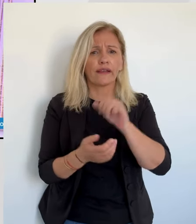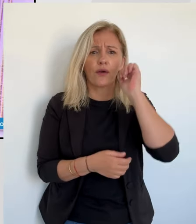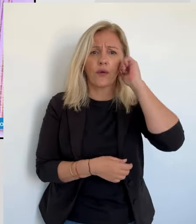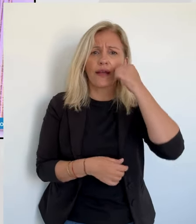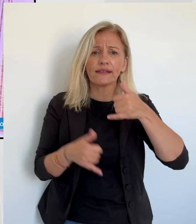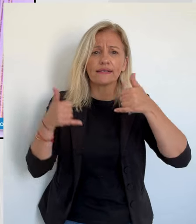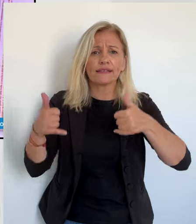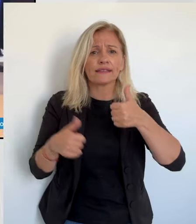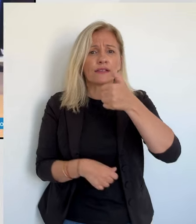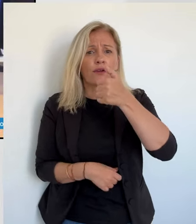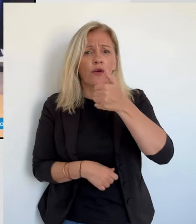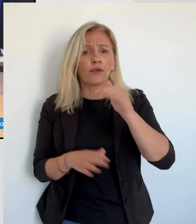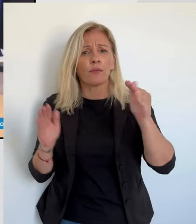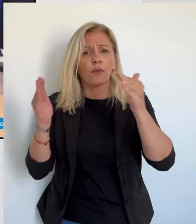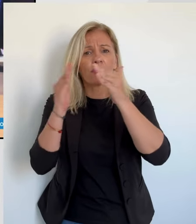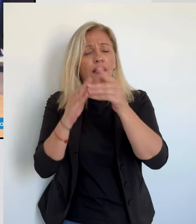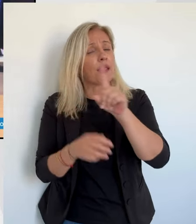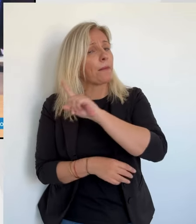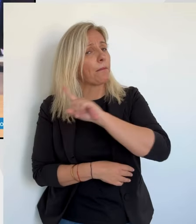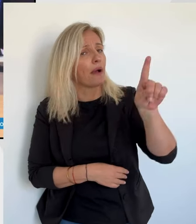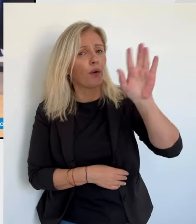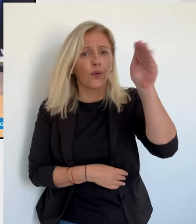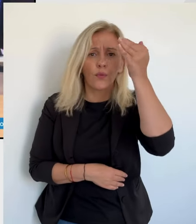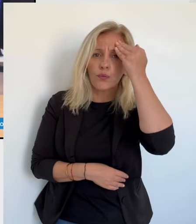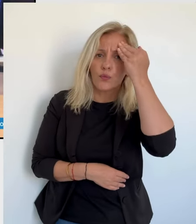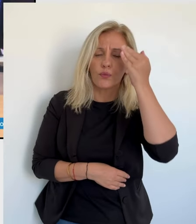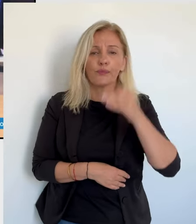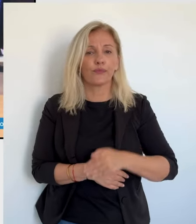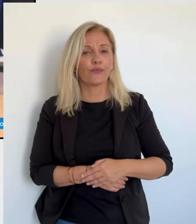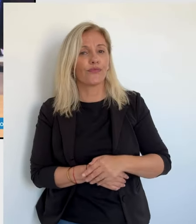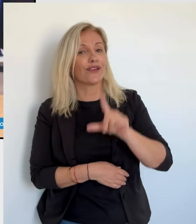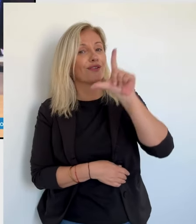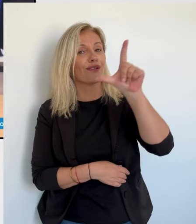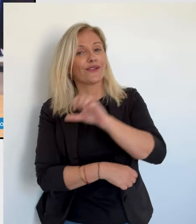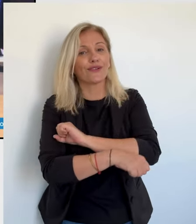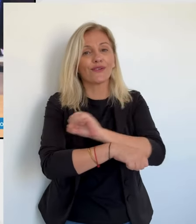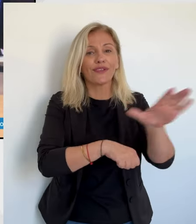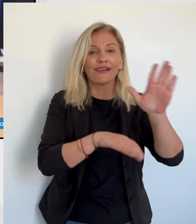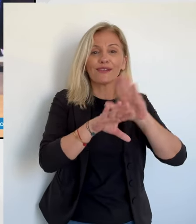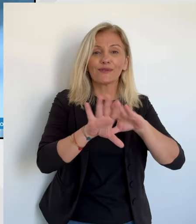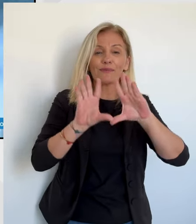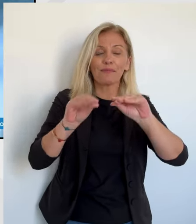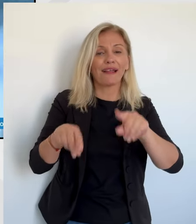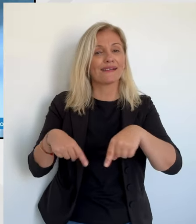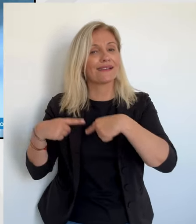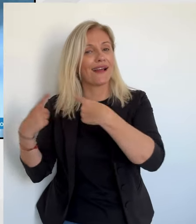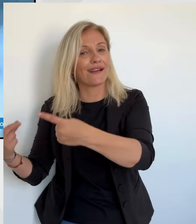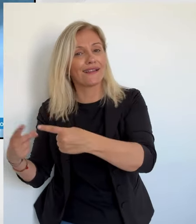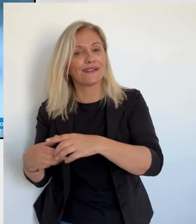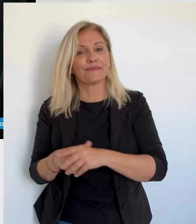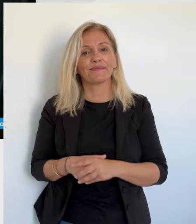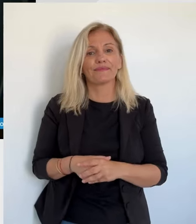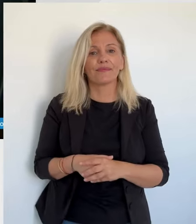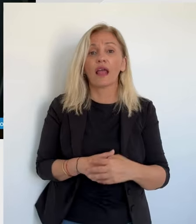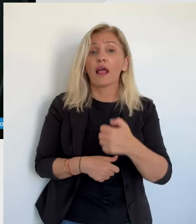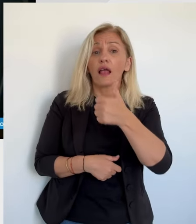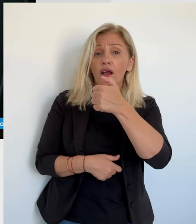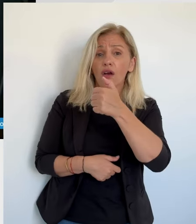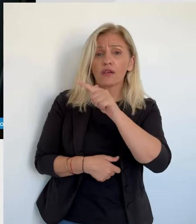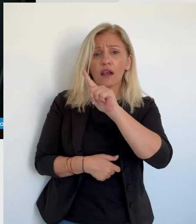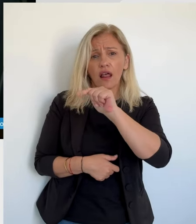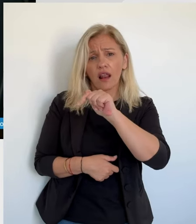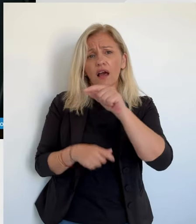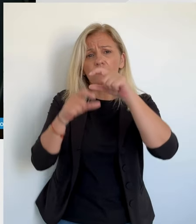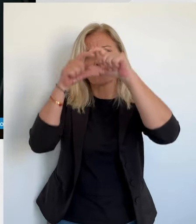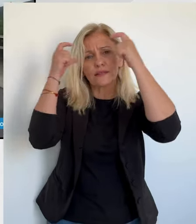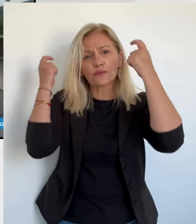inhérentes au territoire. Les explications de Marc-Antoine Renouch et Franck Rombaldi. Un statut d'île-montagne reconnu pour la Corse,